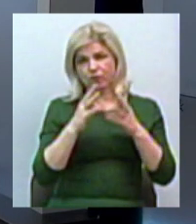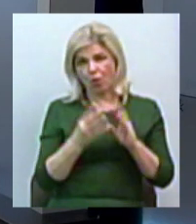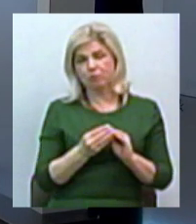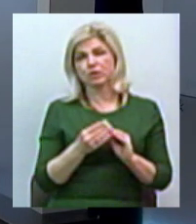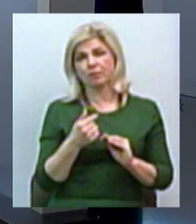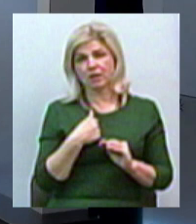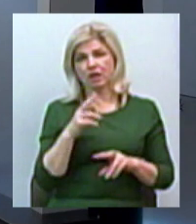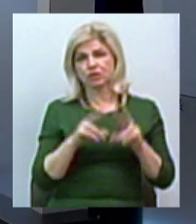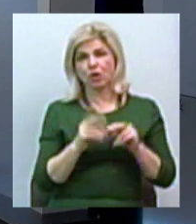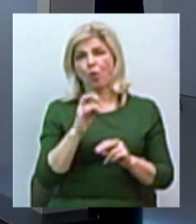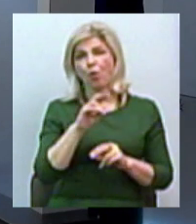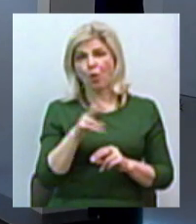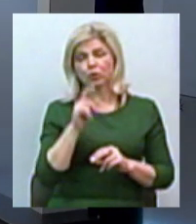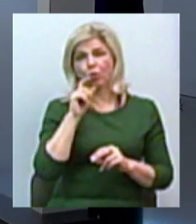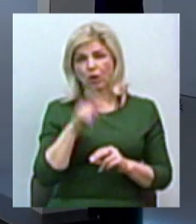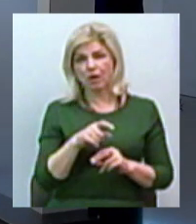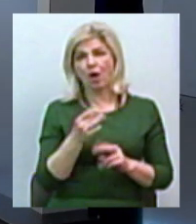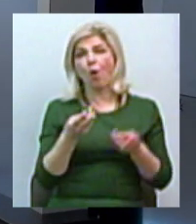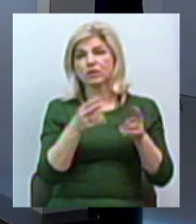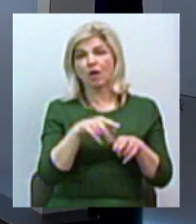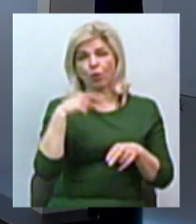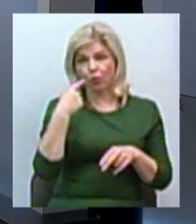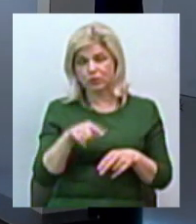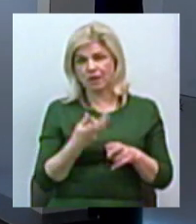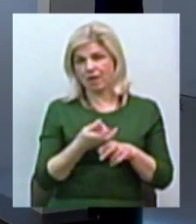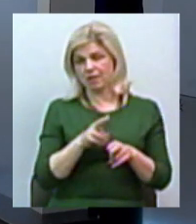це закодувати українське, а ставити русське, це неправильно.